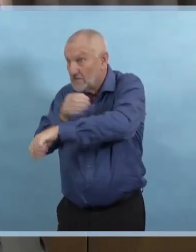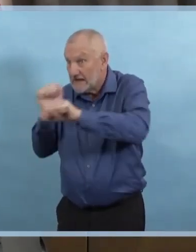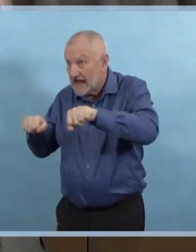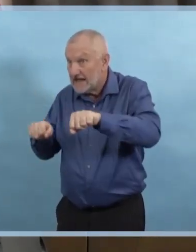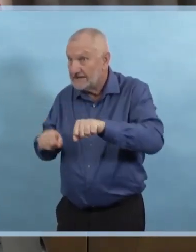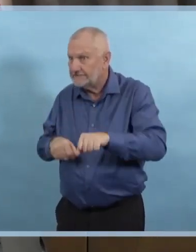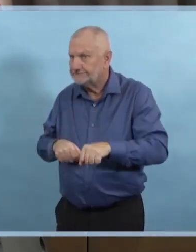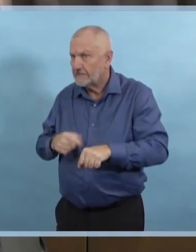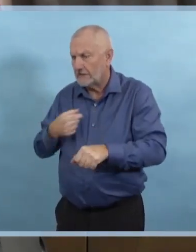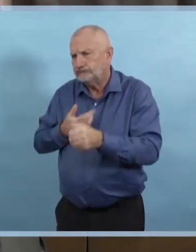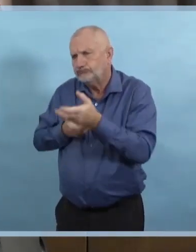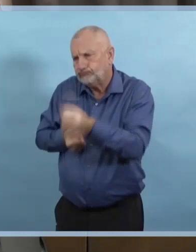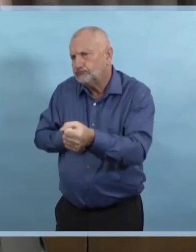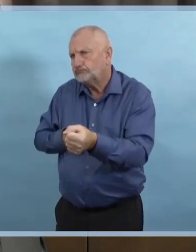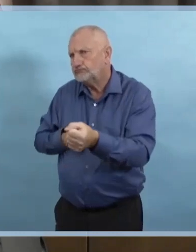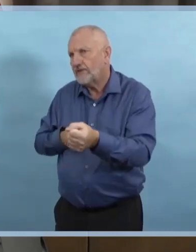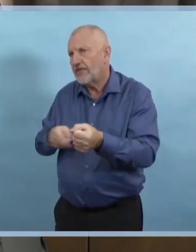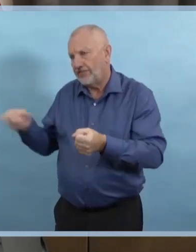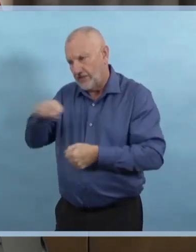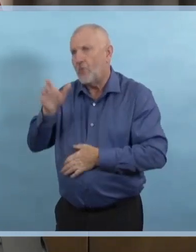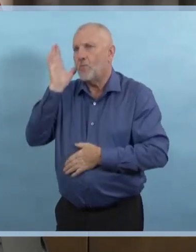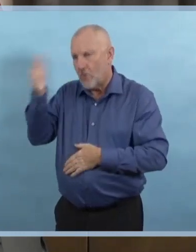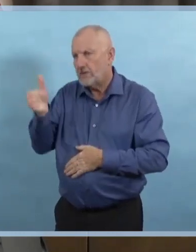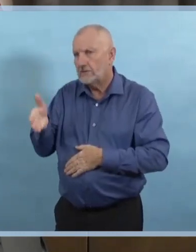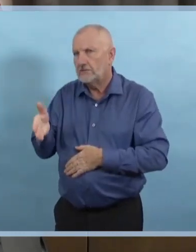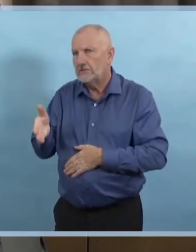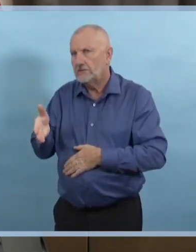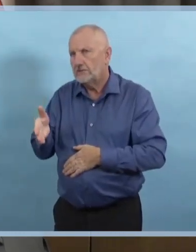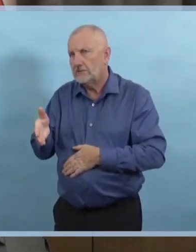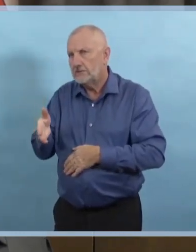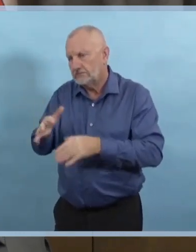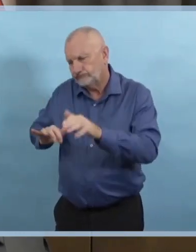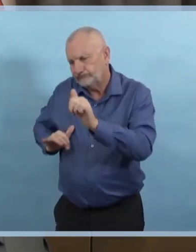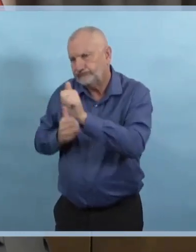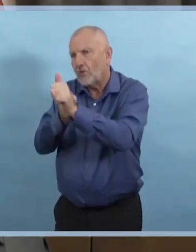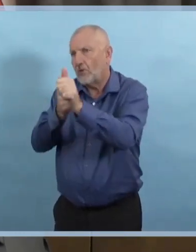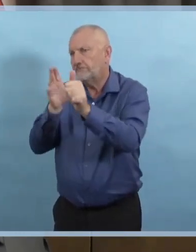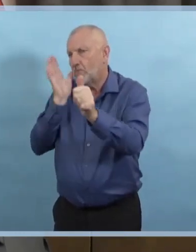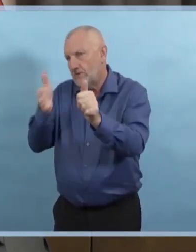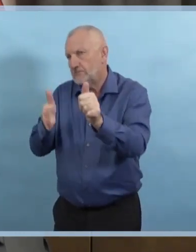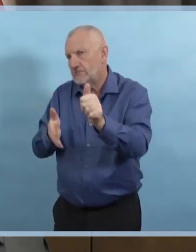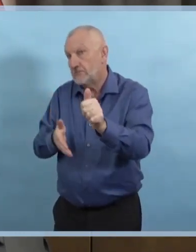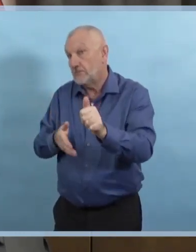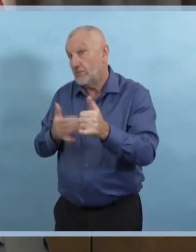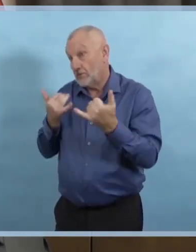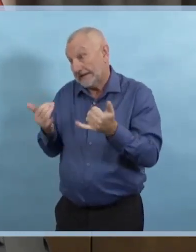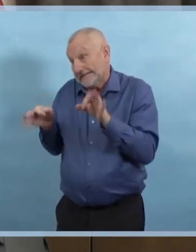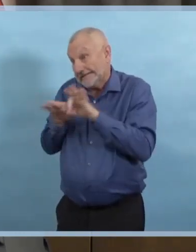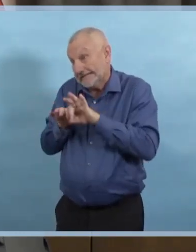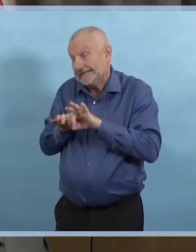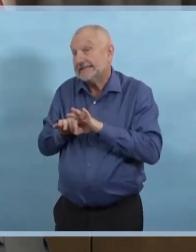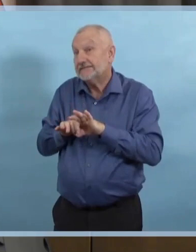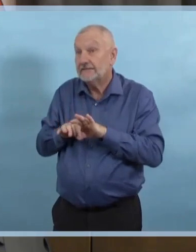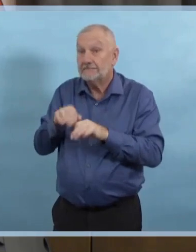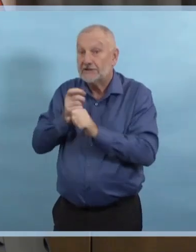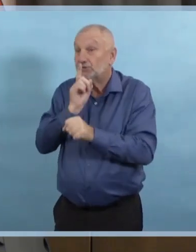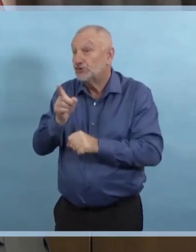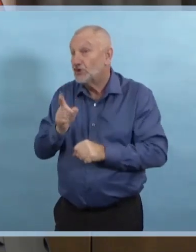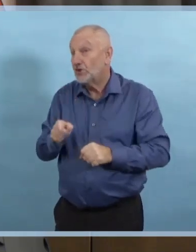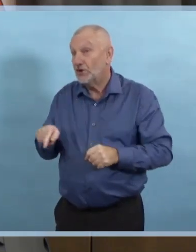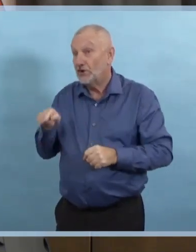chose la plus importante que nous pouvons faire pour l'instant, c'est de faire en sorte que les résidents et le personnel aient en sécurité et protégés.